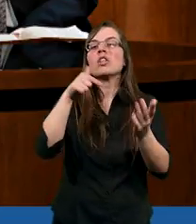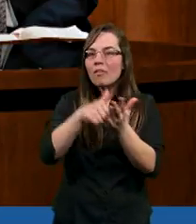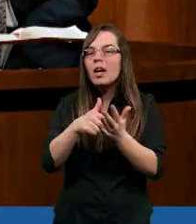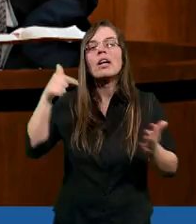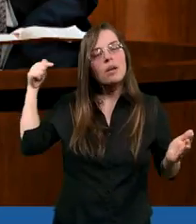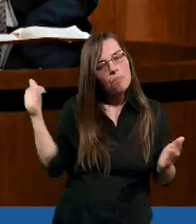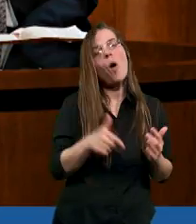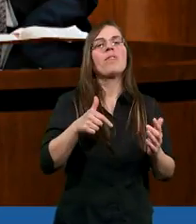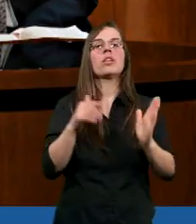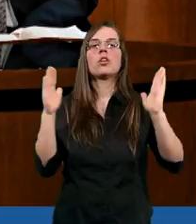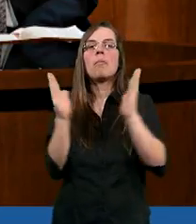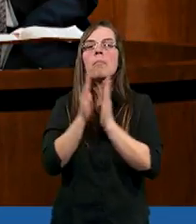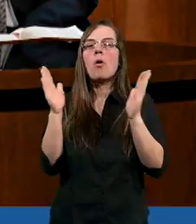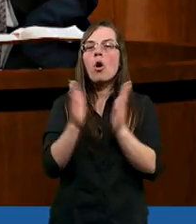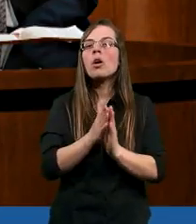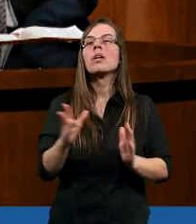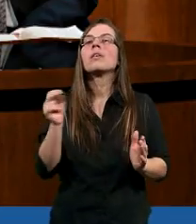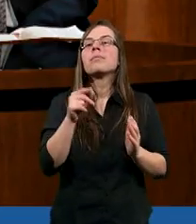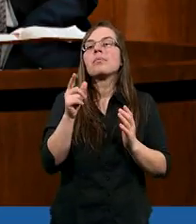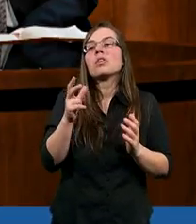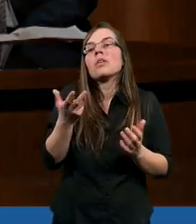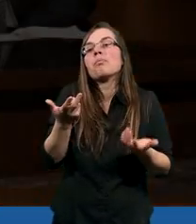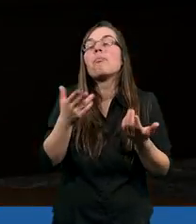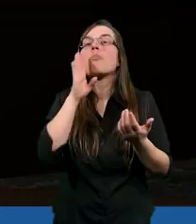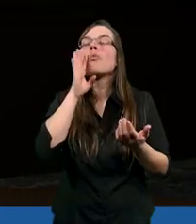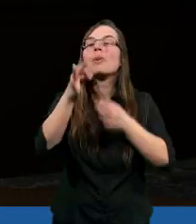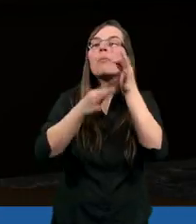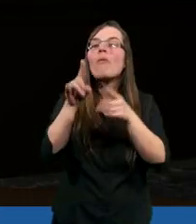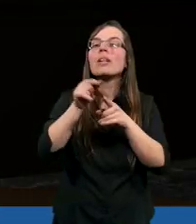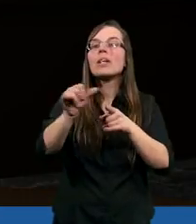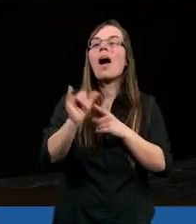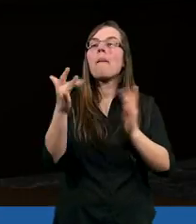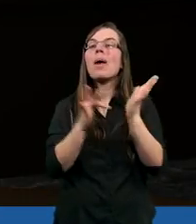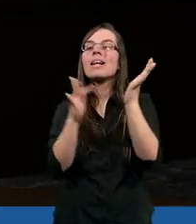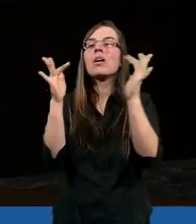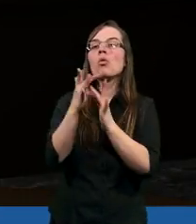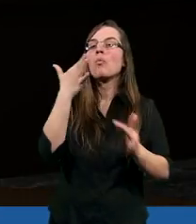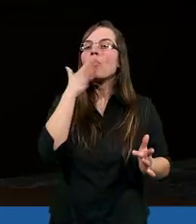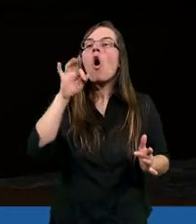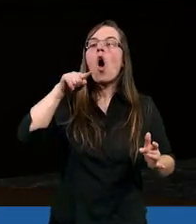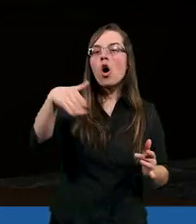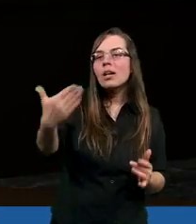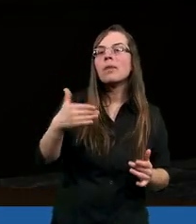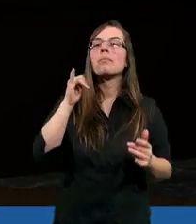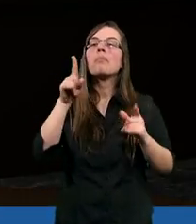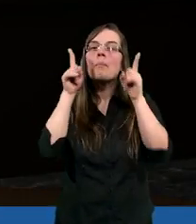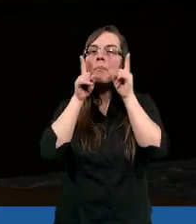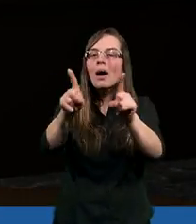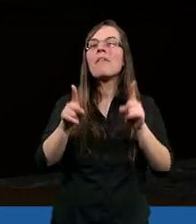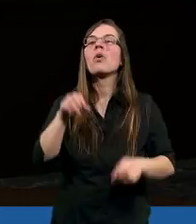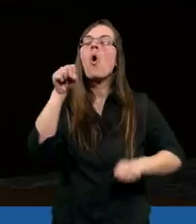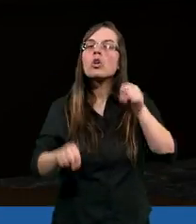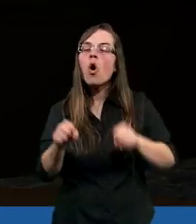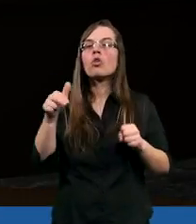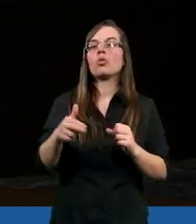właśnie powinniśmy się modlić, tak jak mamy przypowieść, jak Pan Jezus mówił o tym niesprawiedliwym